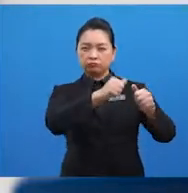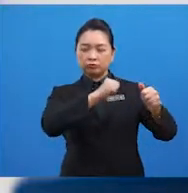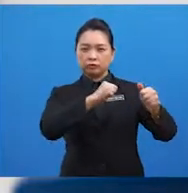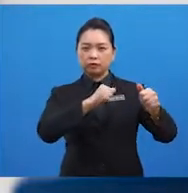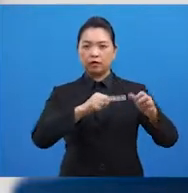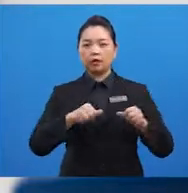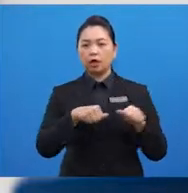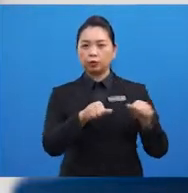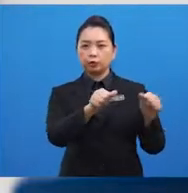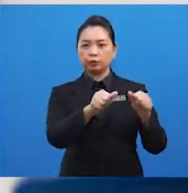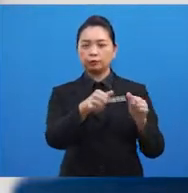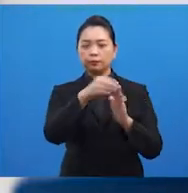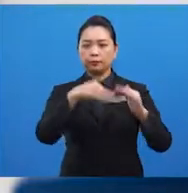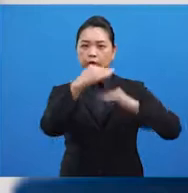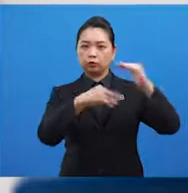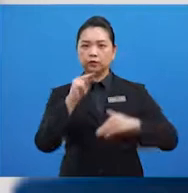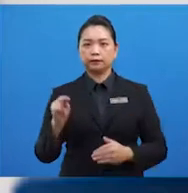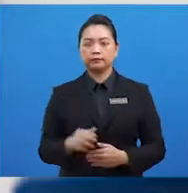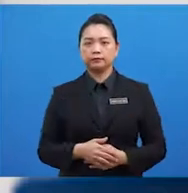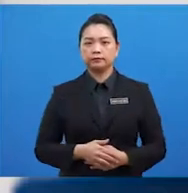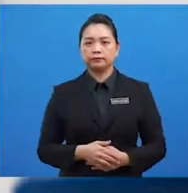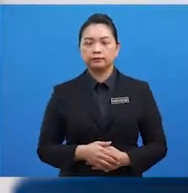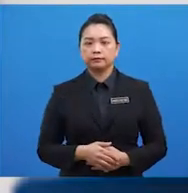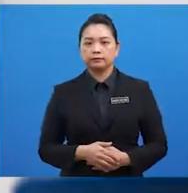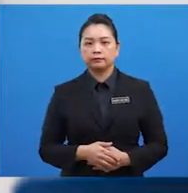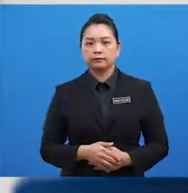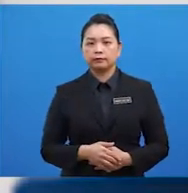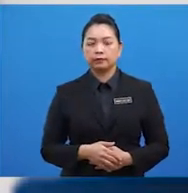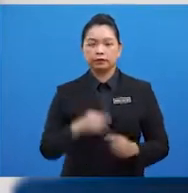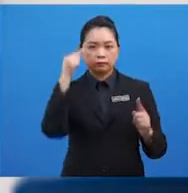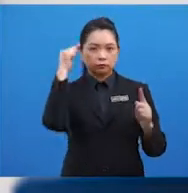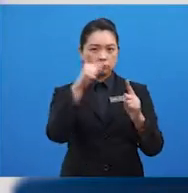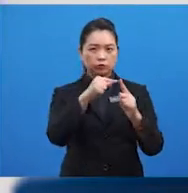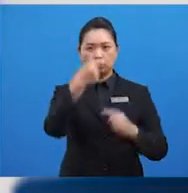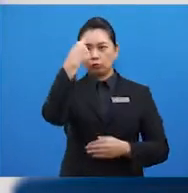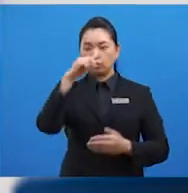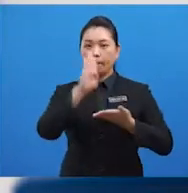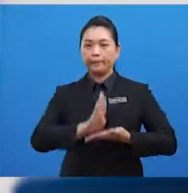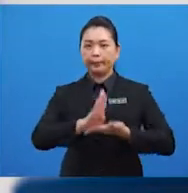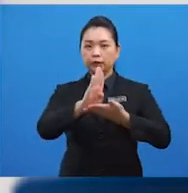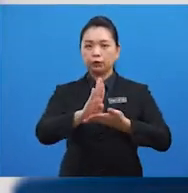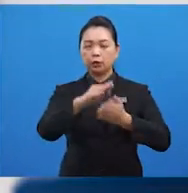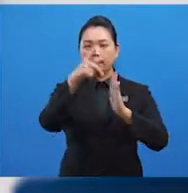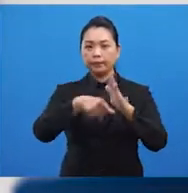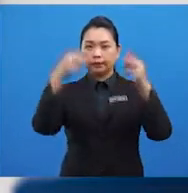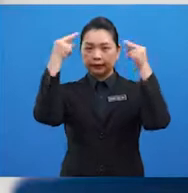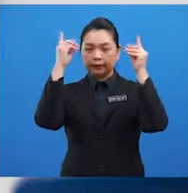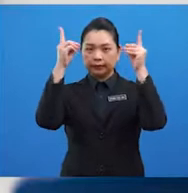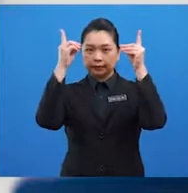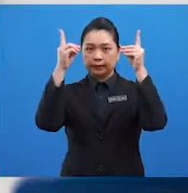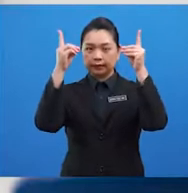pembangunan. selain itu, ia juga bertujuan untuk membantu pendidik